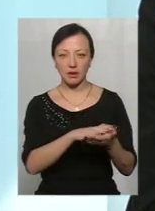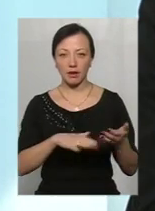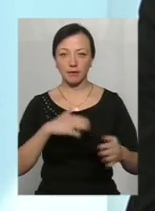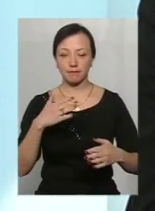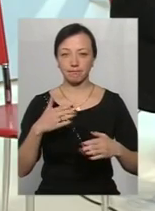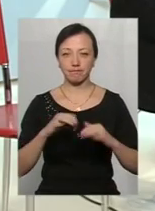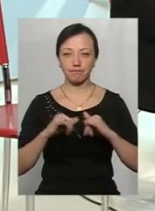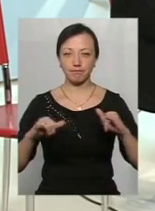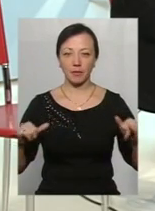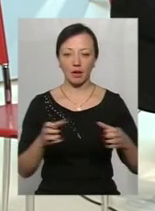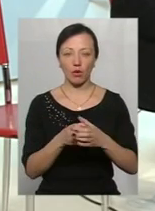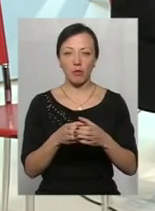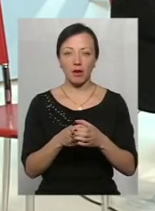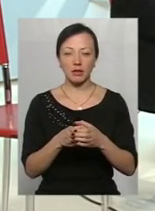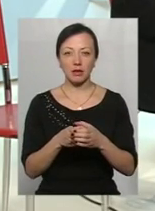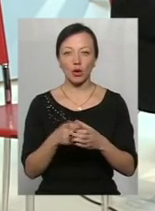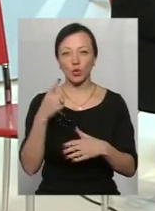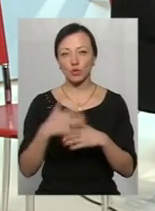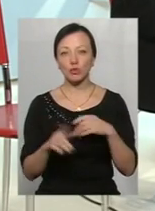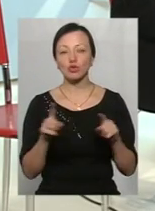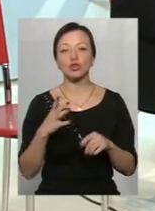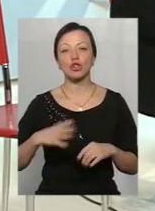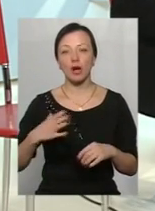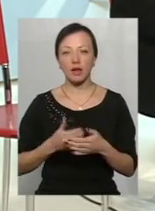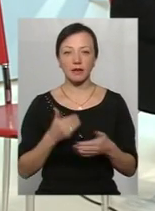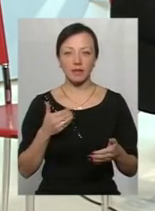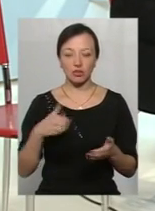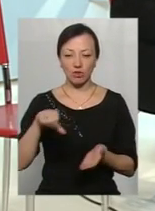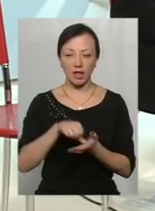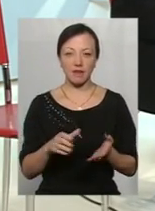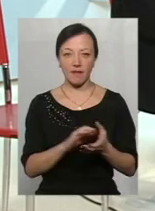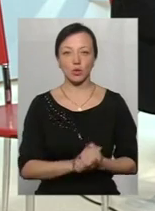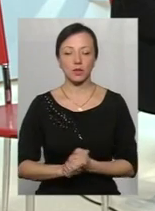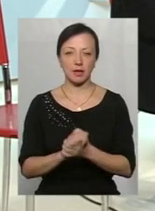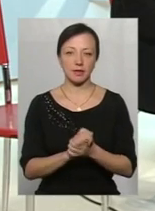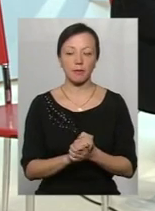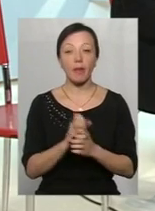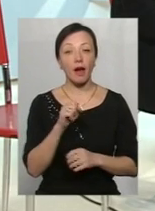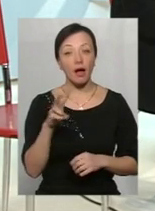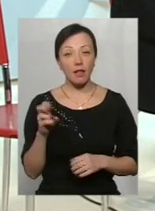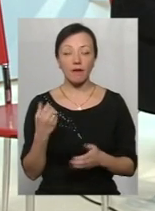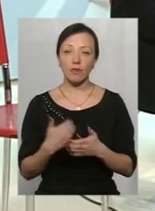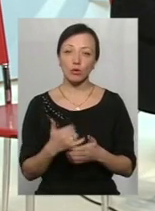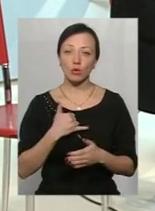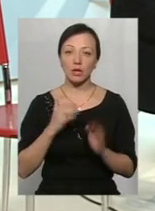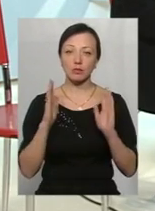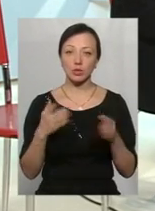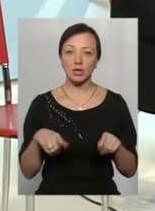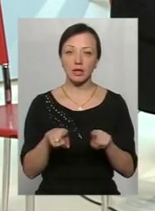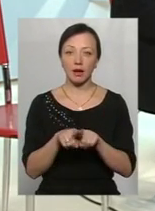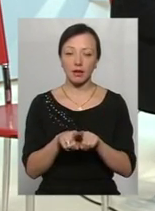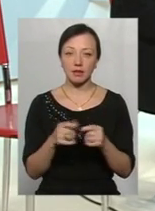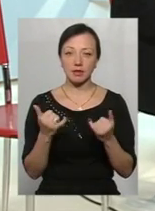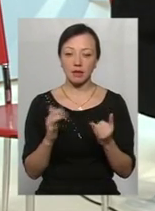громада розуміє, що її чекати від членства асоціації. Але от у нас буде такий поворотний